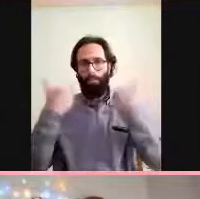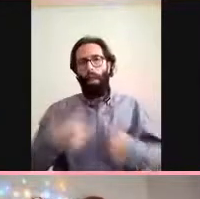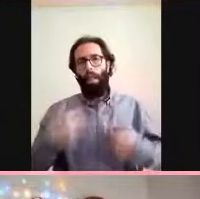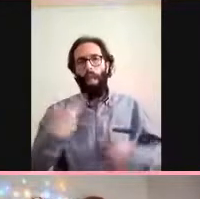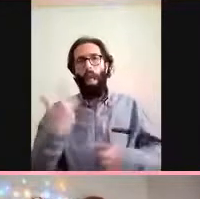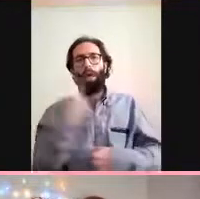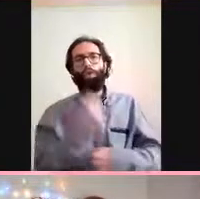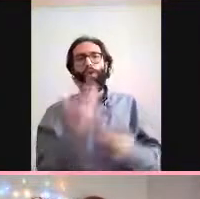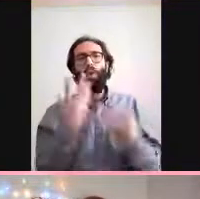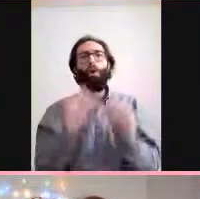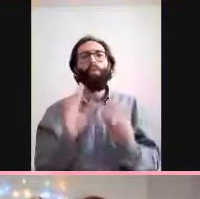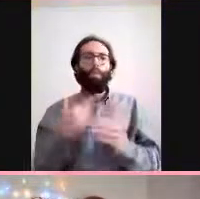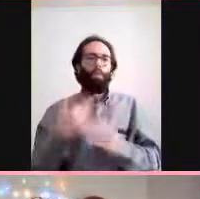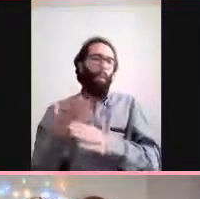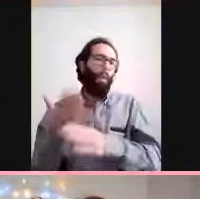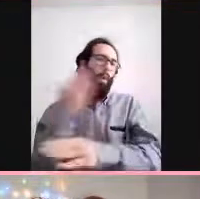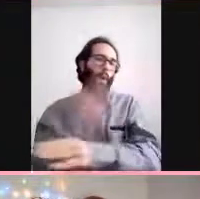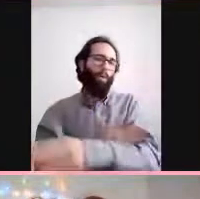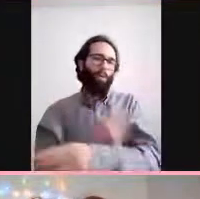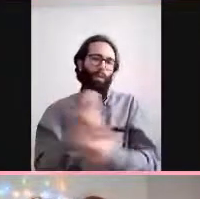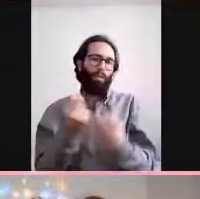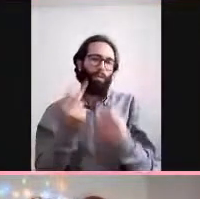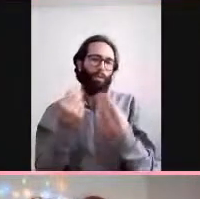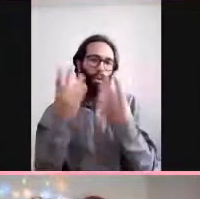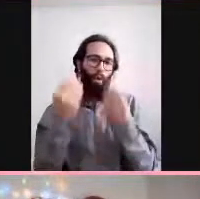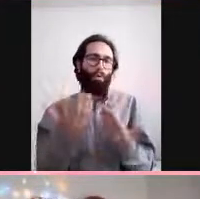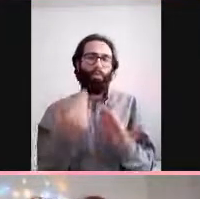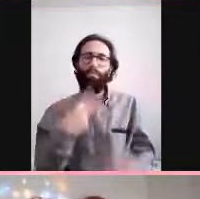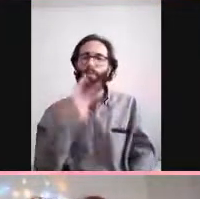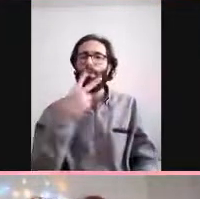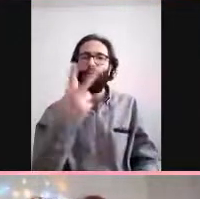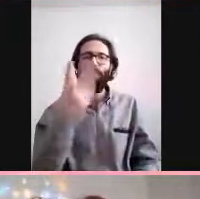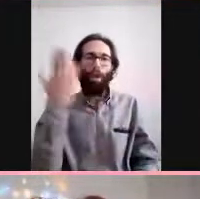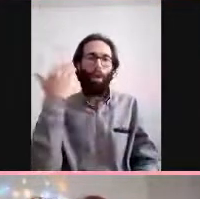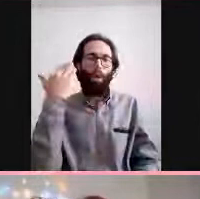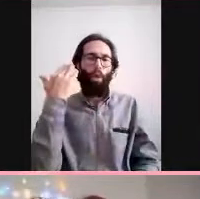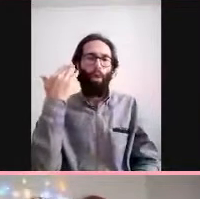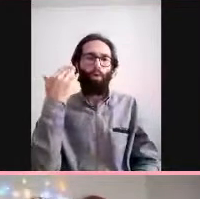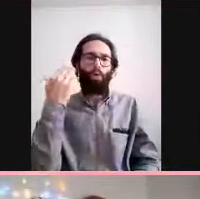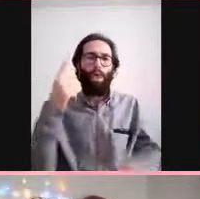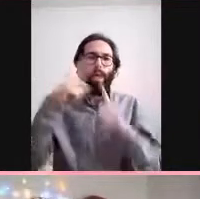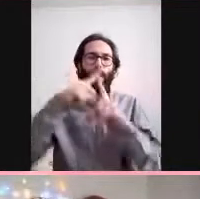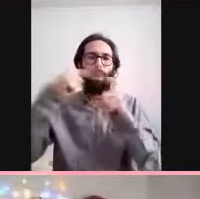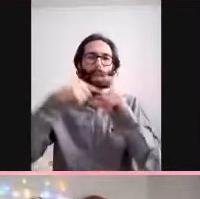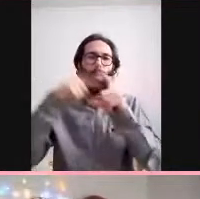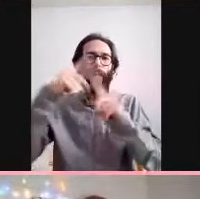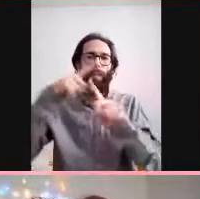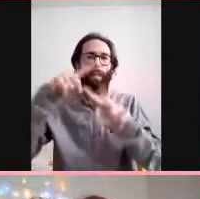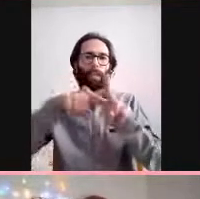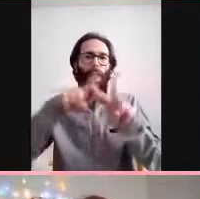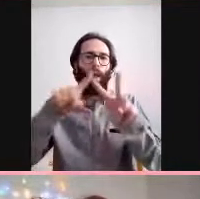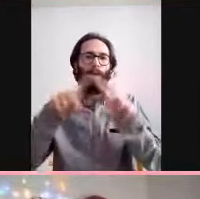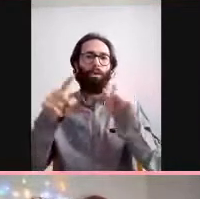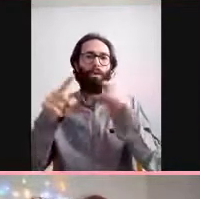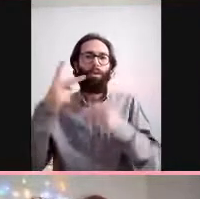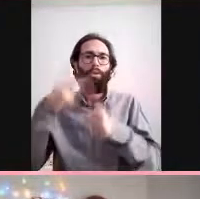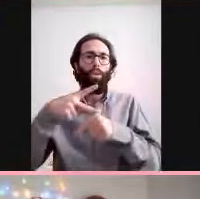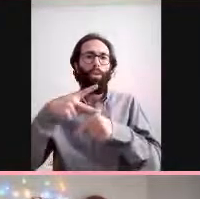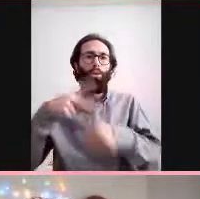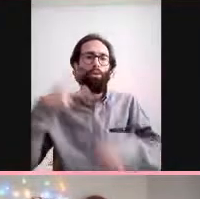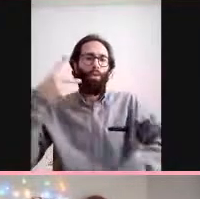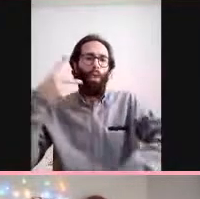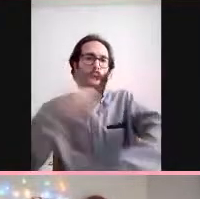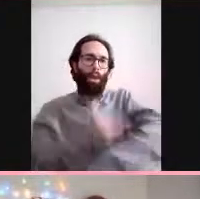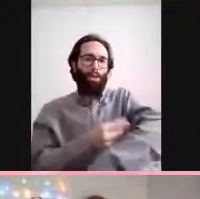ama iki sene önce tetanoz aşısı olmuştum laboratuvarda hani böyle skalpelle falan kesiyoruz ya onun için